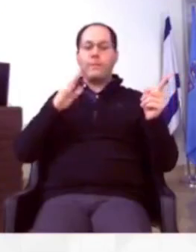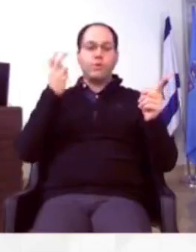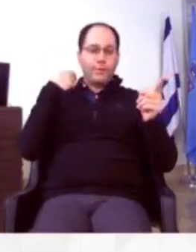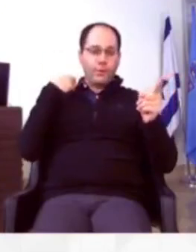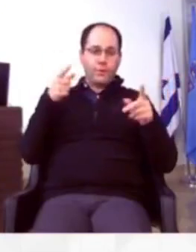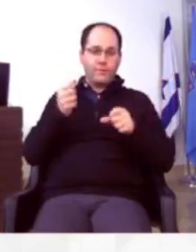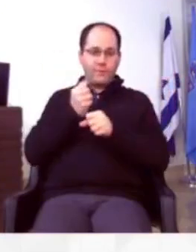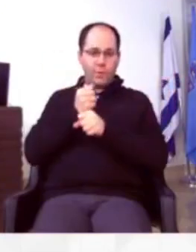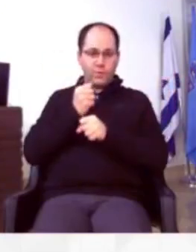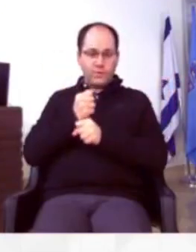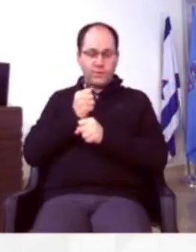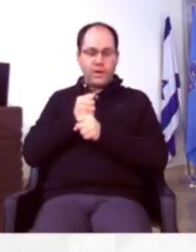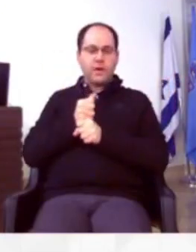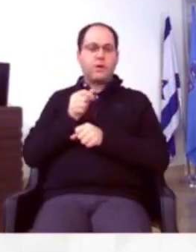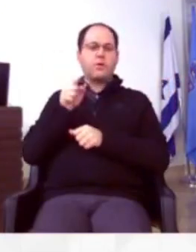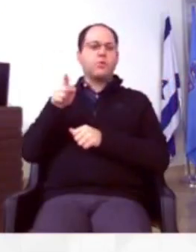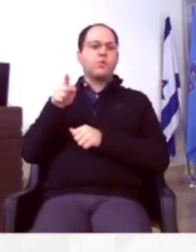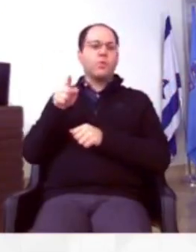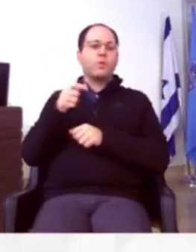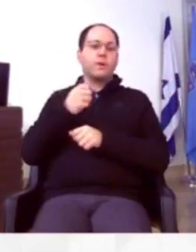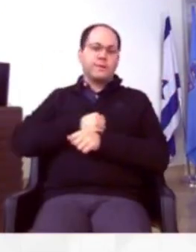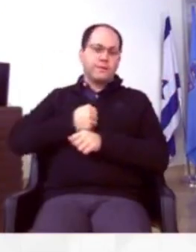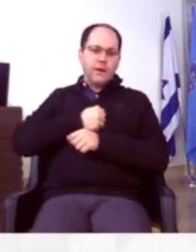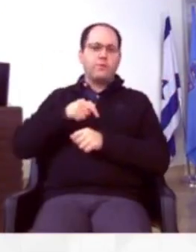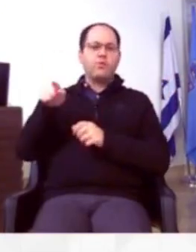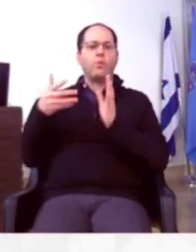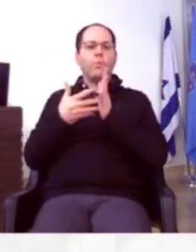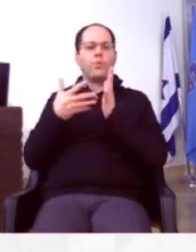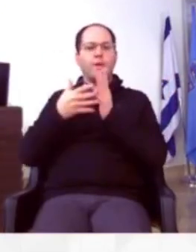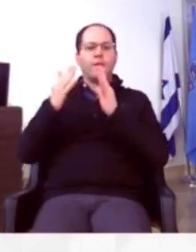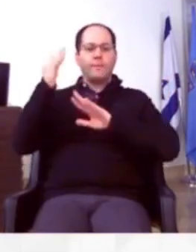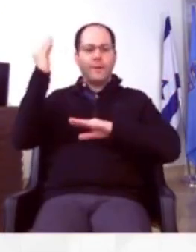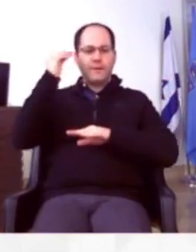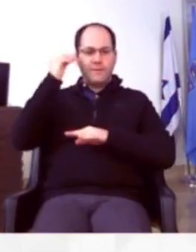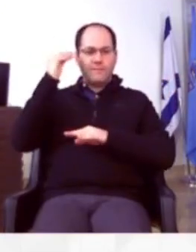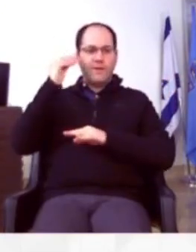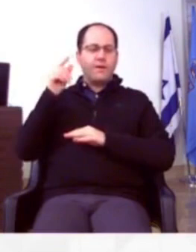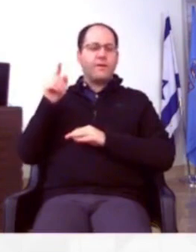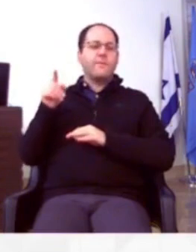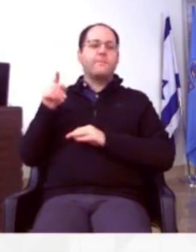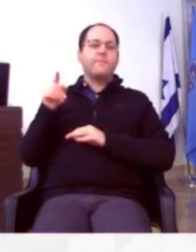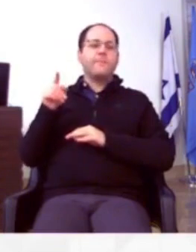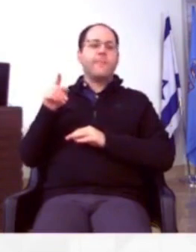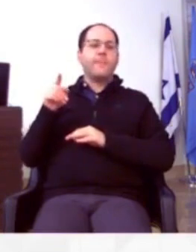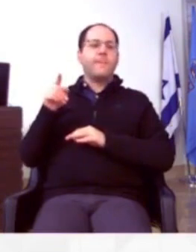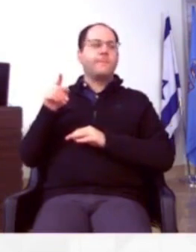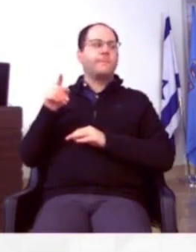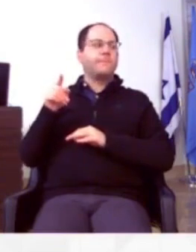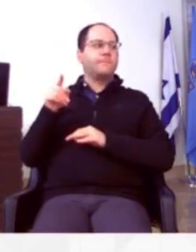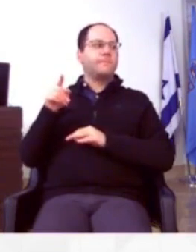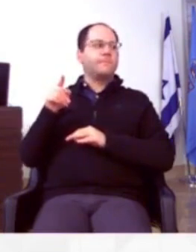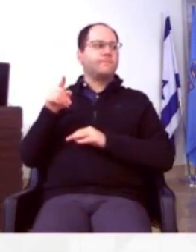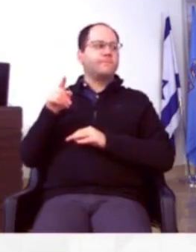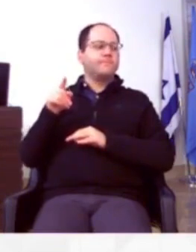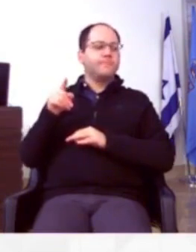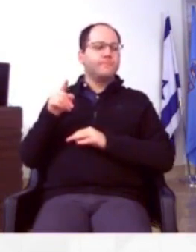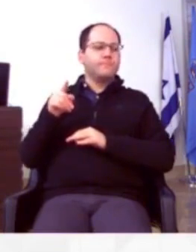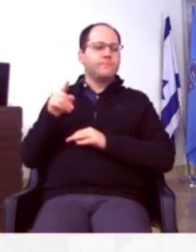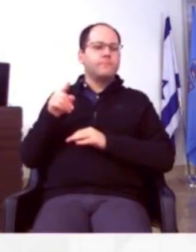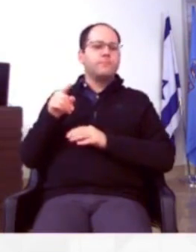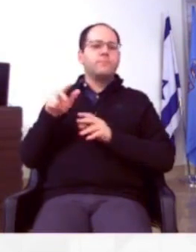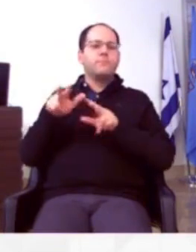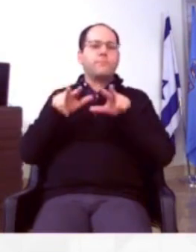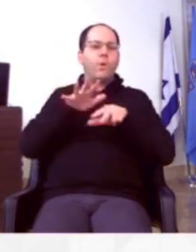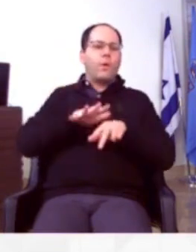זה מה שפיקוד אורף עושה כשהוא, לצערי, כשהוא בודק את התוספת של המבנים ההבינים, אני לא בא לסנגר עליו, אבל